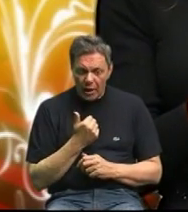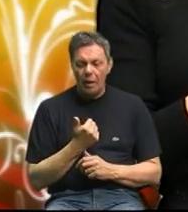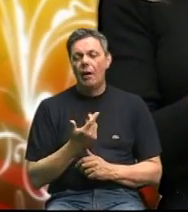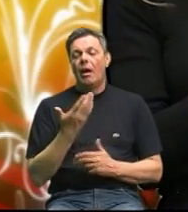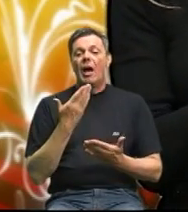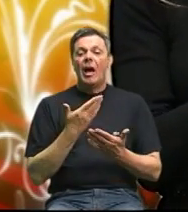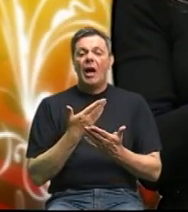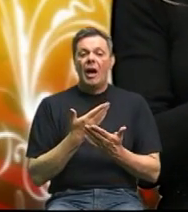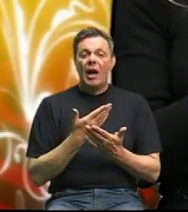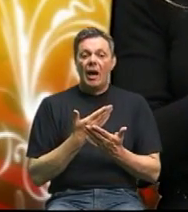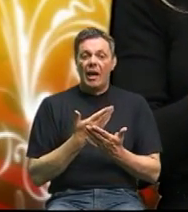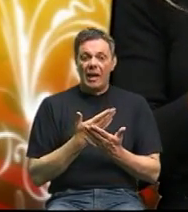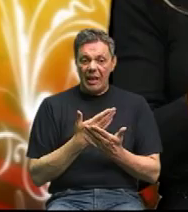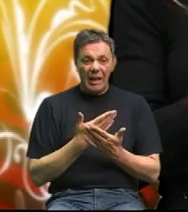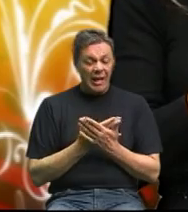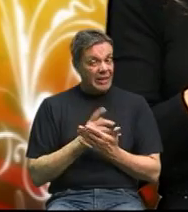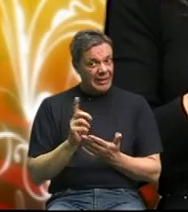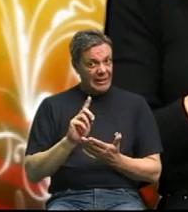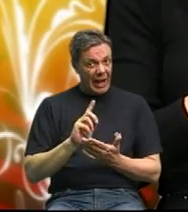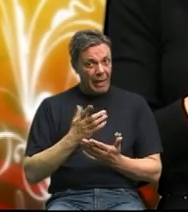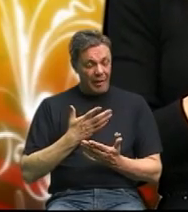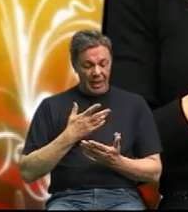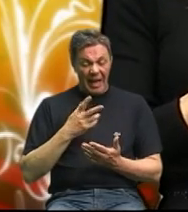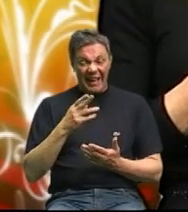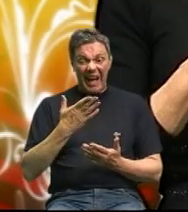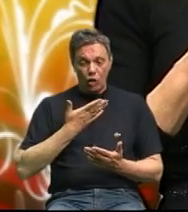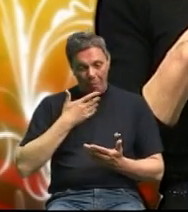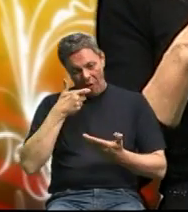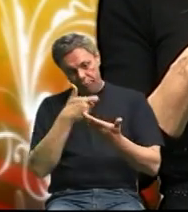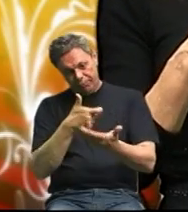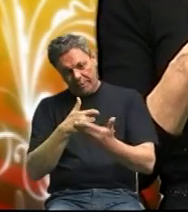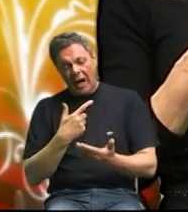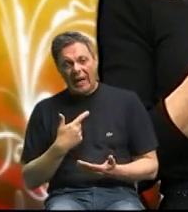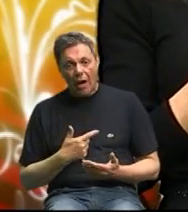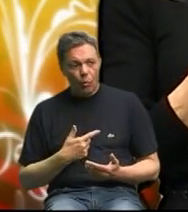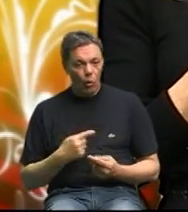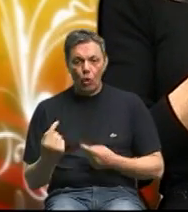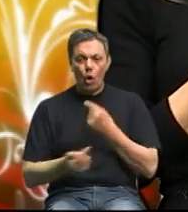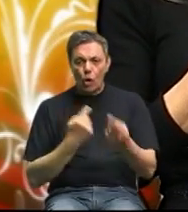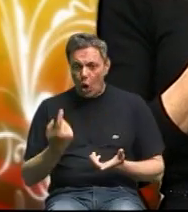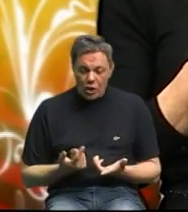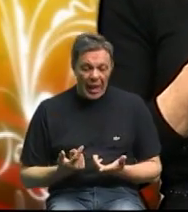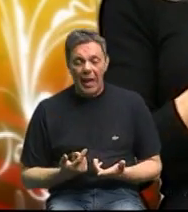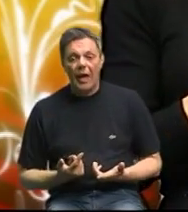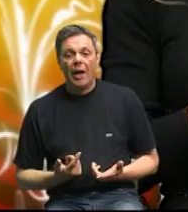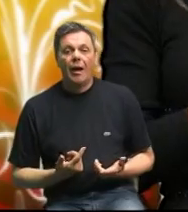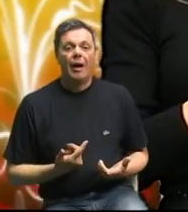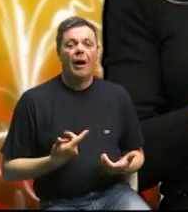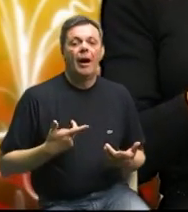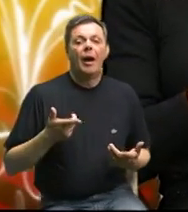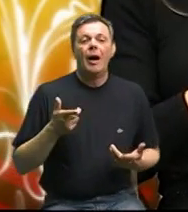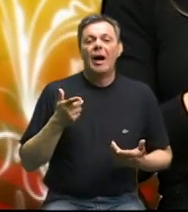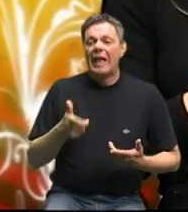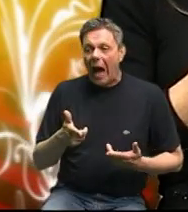da by nedobil ovaj karcinom hranu desilo se da i umar